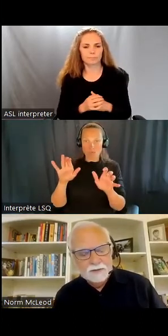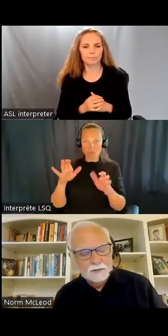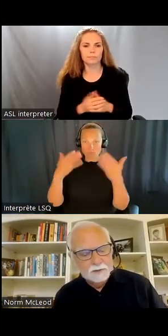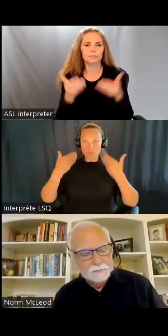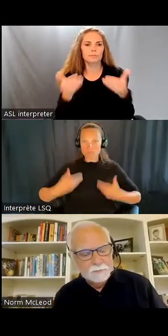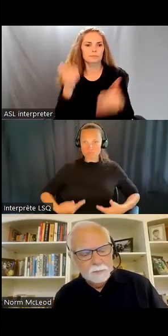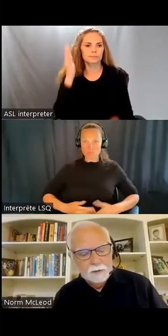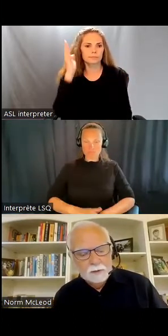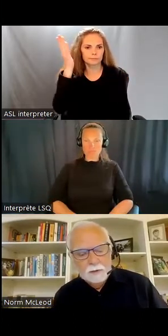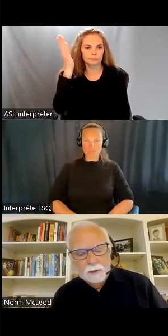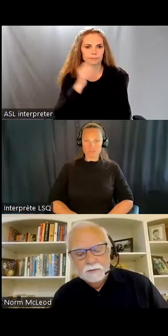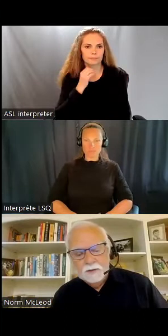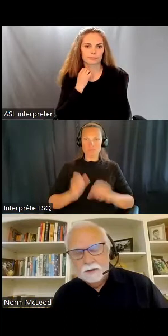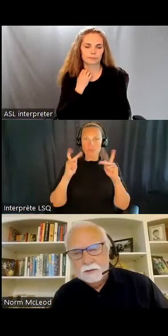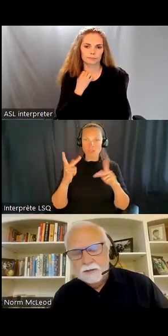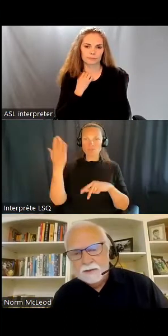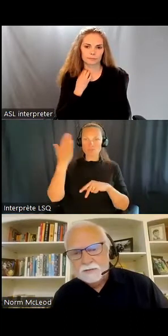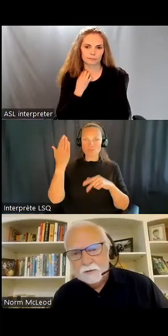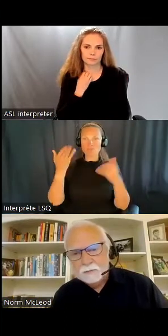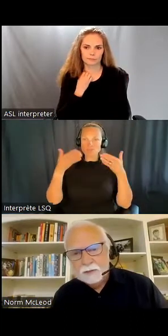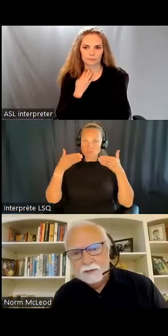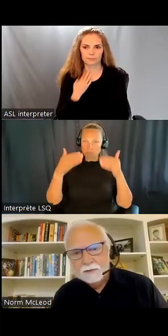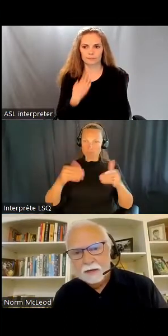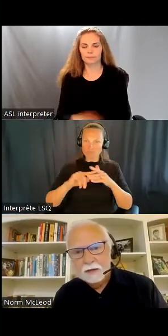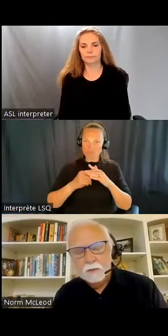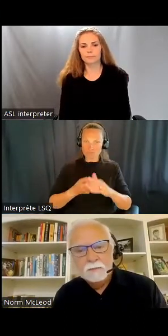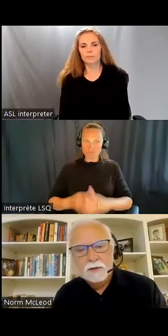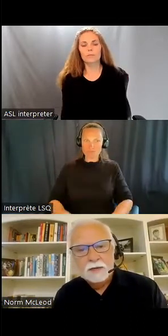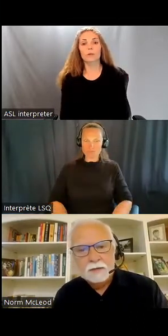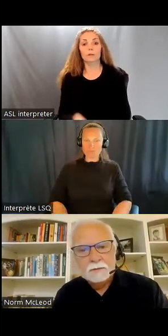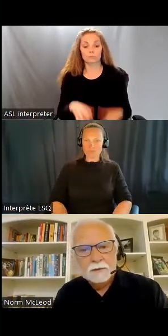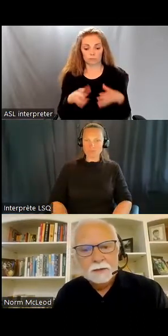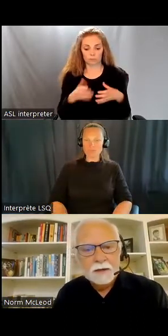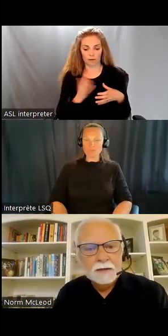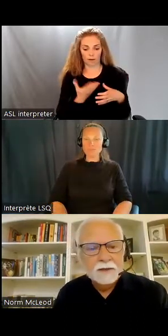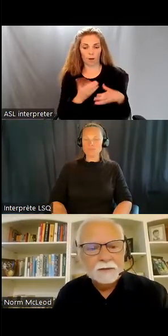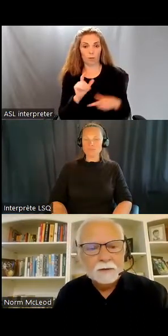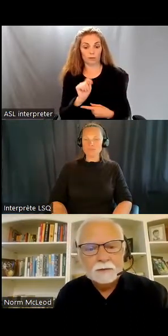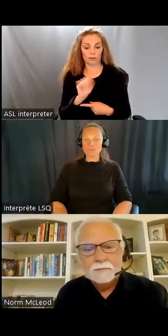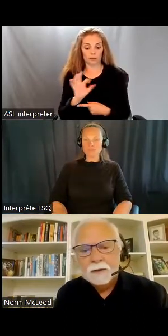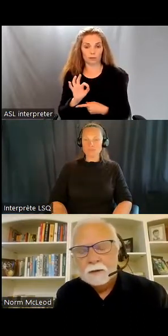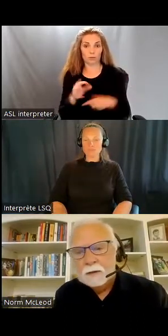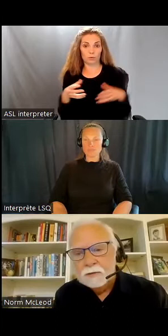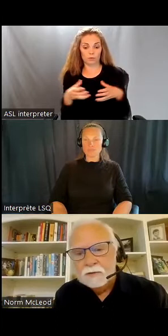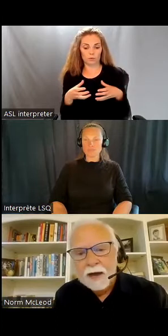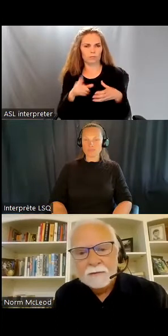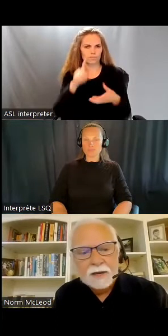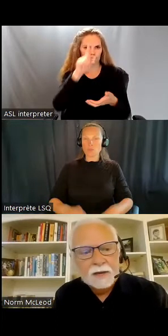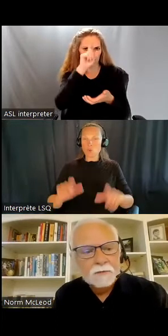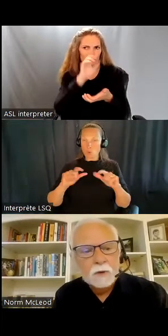et je vais commencer ma présentation. donc le groupe de travail croit que